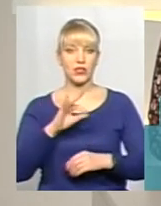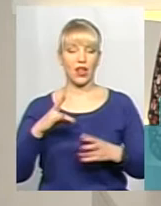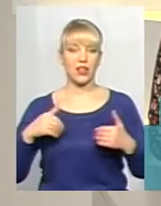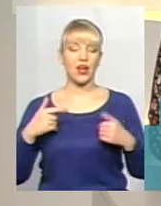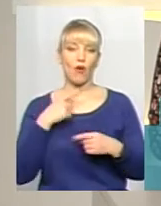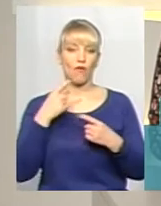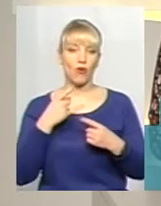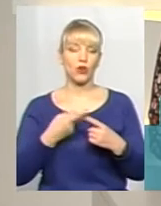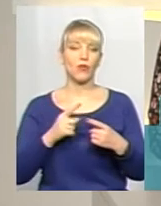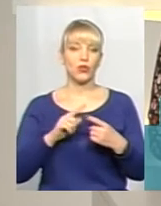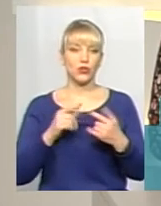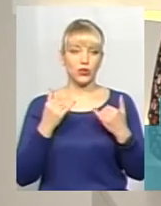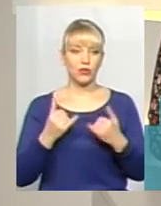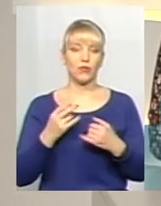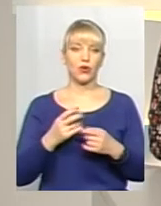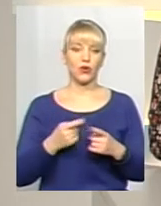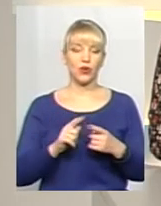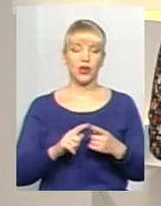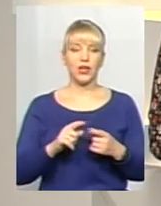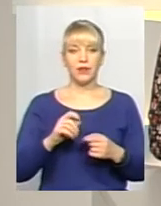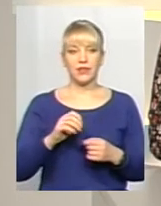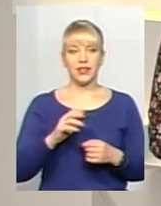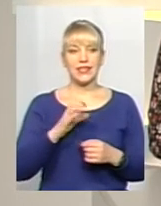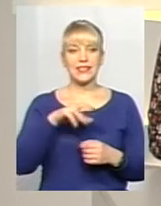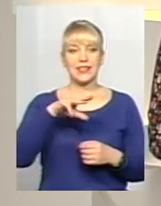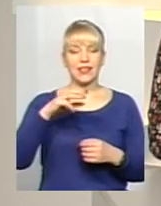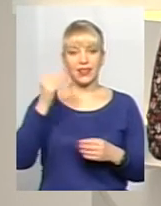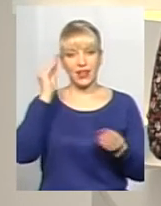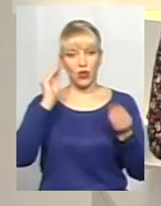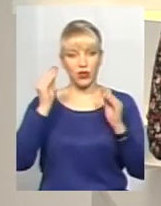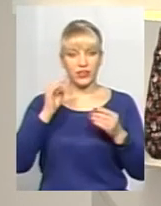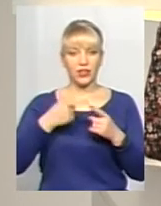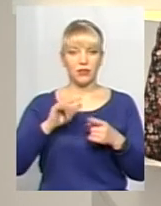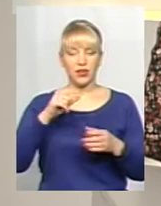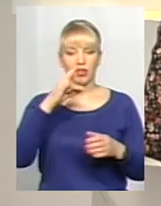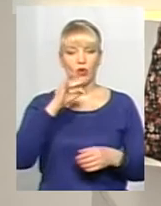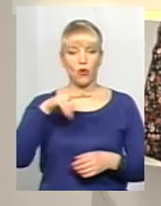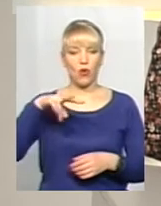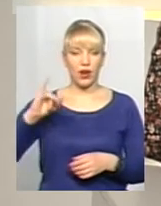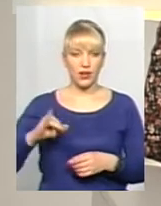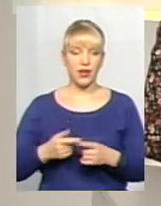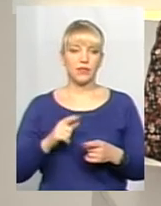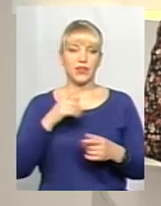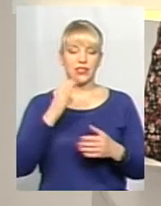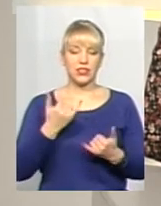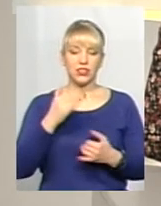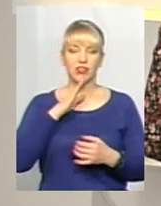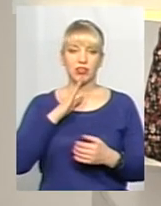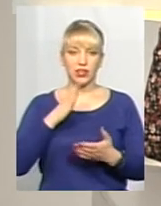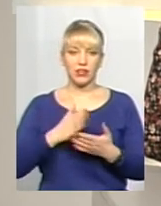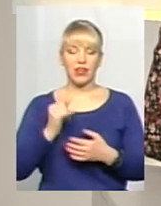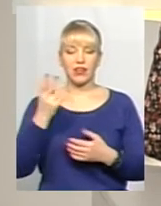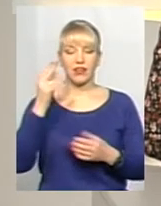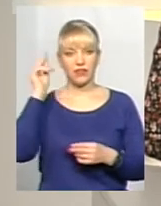А говоримо сьогодні про гендерні стереотипи та ролі. І в нас в гостях сьогодні жінки, які вивчають та